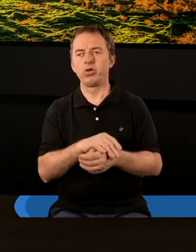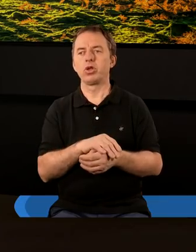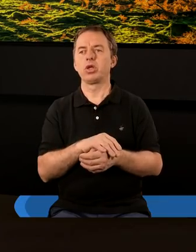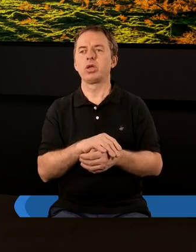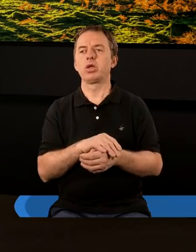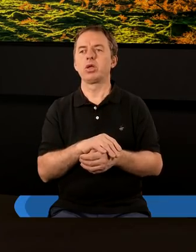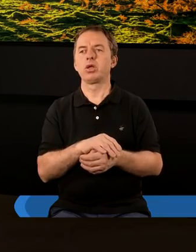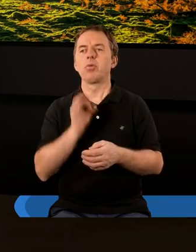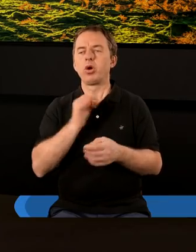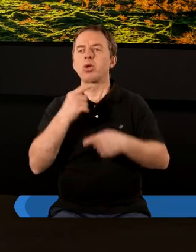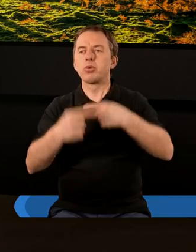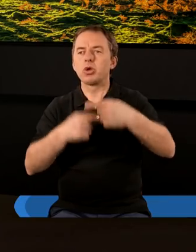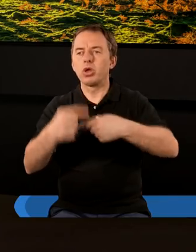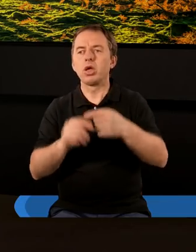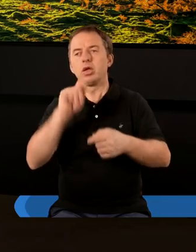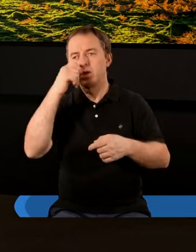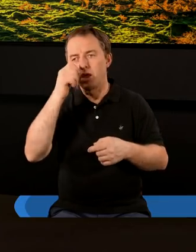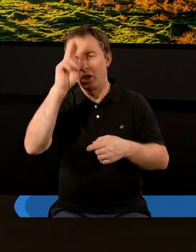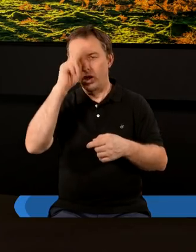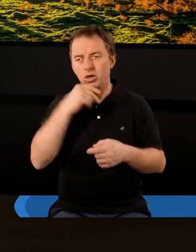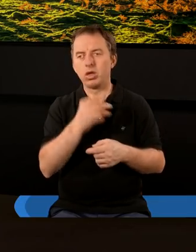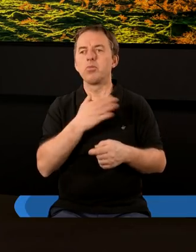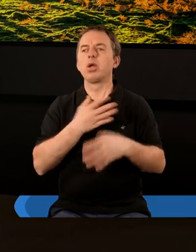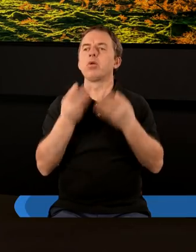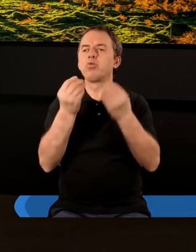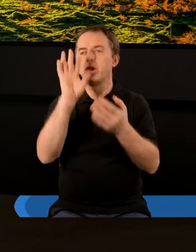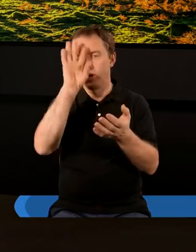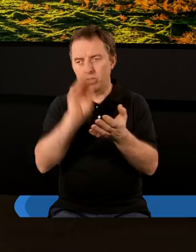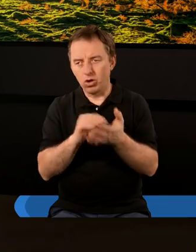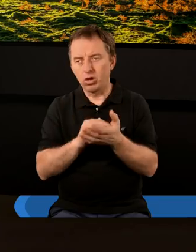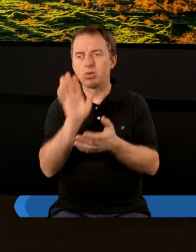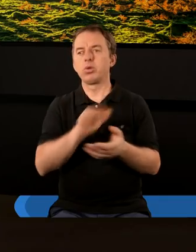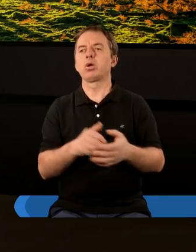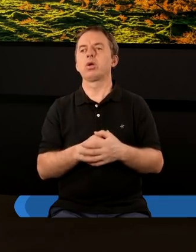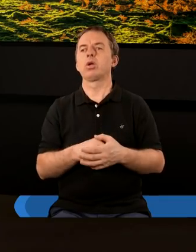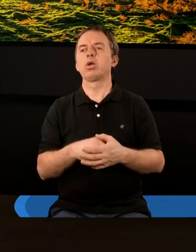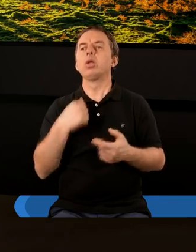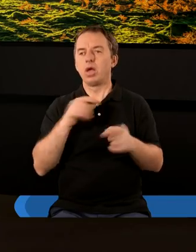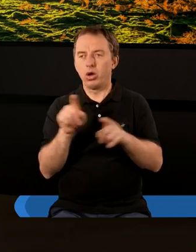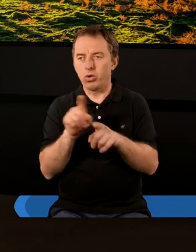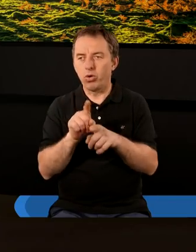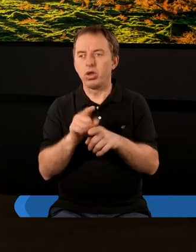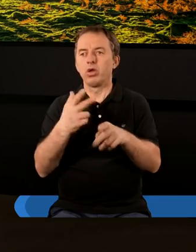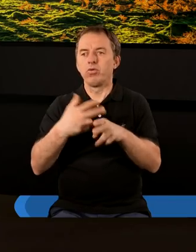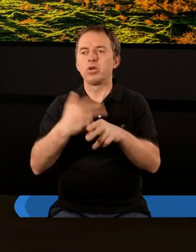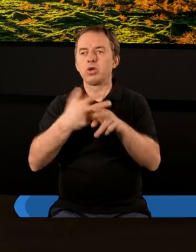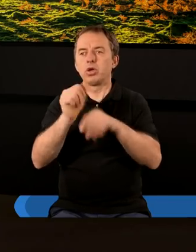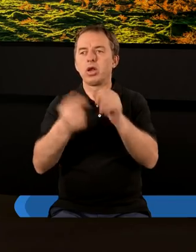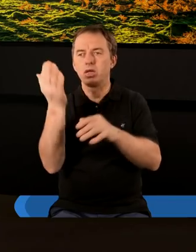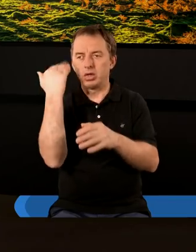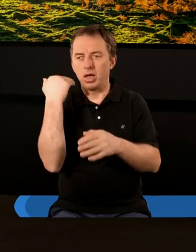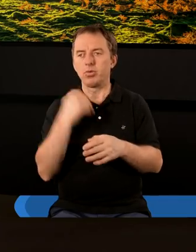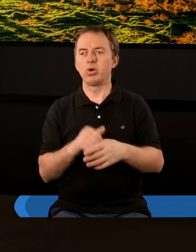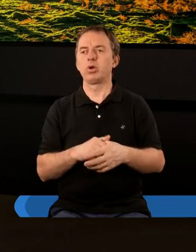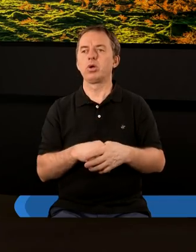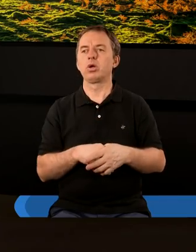moi przodkowie dziadkowie ojcowie mieli wspaniałe doświadczenia z Bogiem może ja również dwadzieścia czy trzydzieści